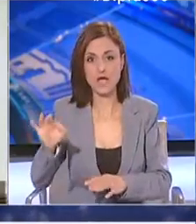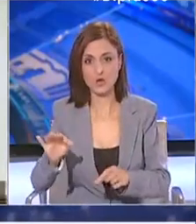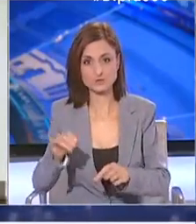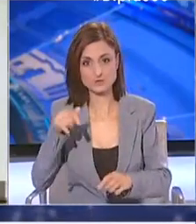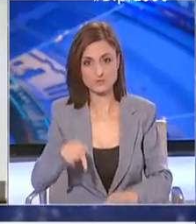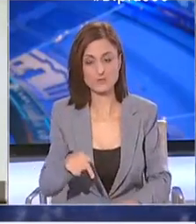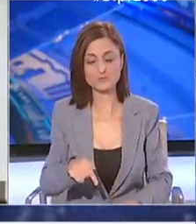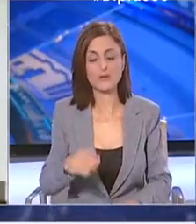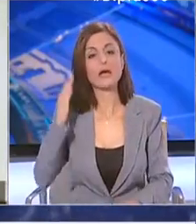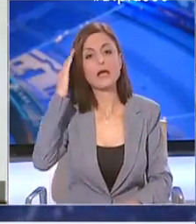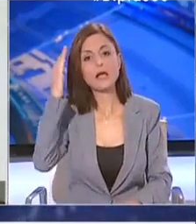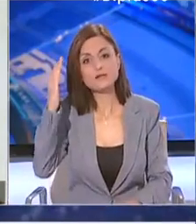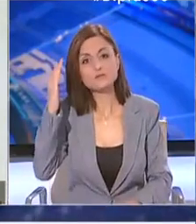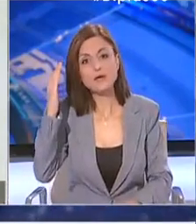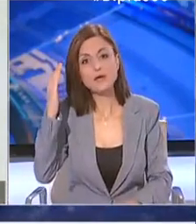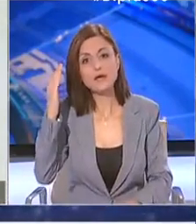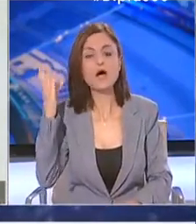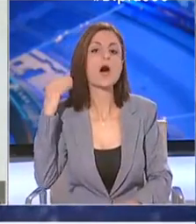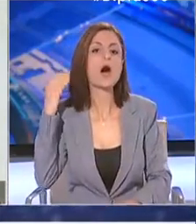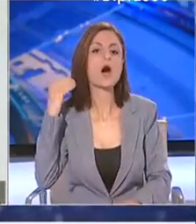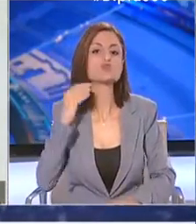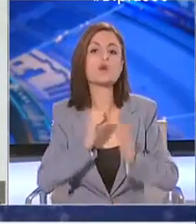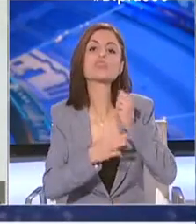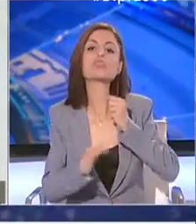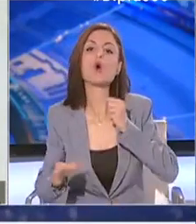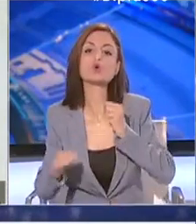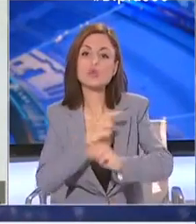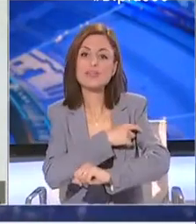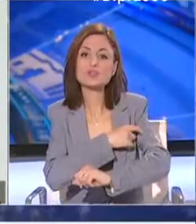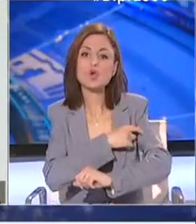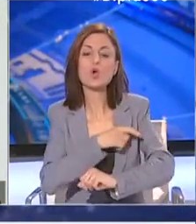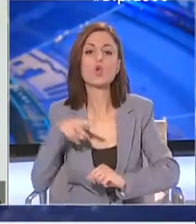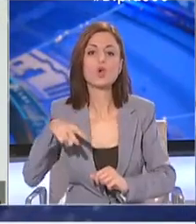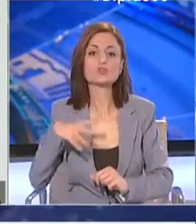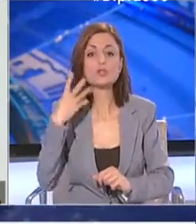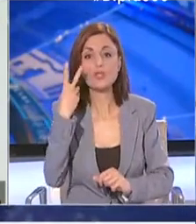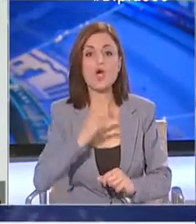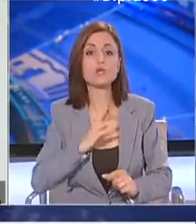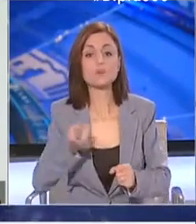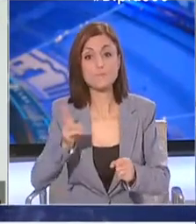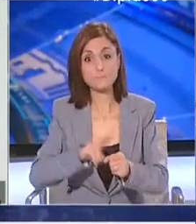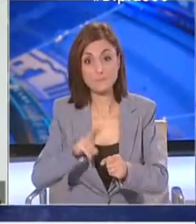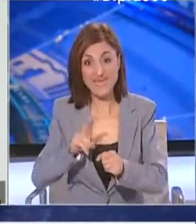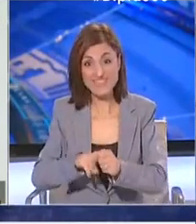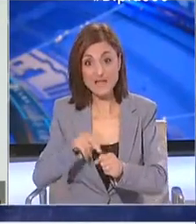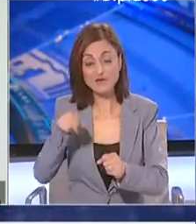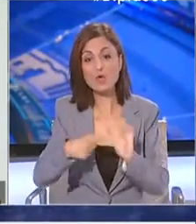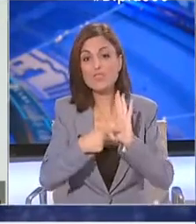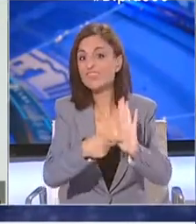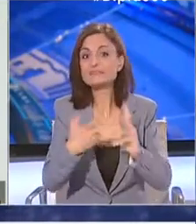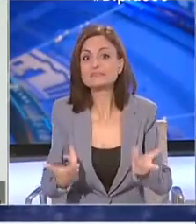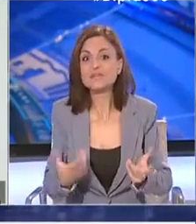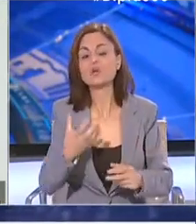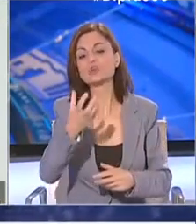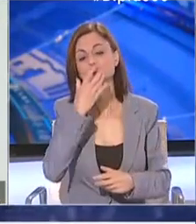Καλησπέρα σας. Μόλις έχουμε ακούσει από το Δόκτο Λοΐζο ότι έχουμε δύο απόλυες ζώων που δείχνει αυτό το πράγμα της